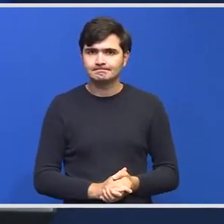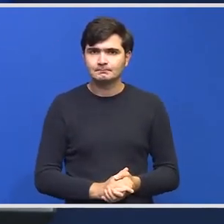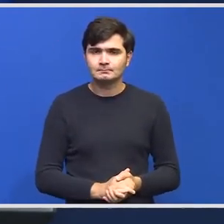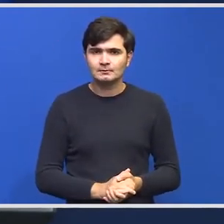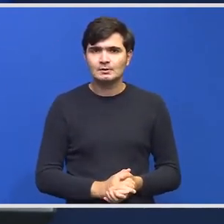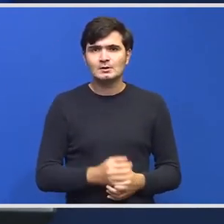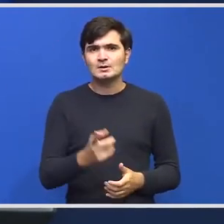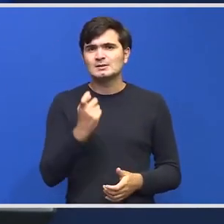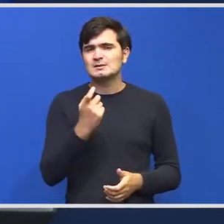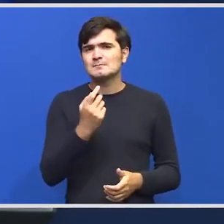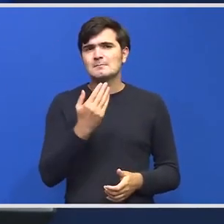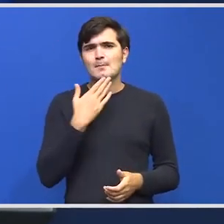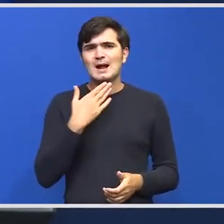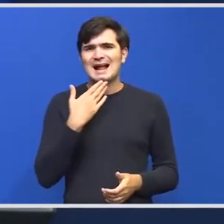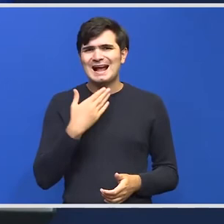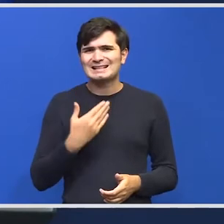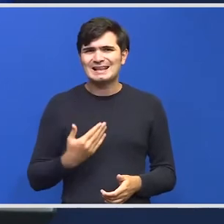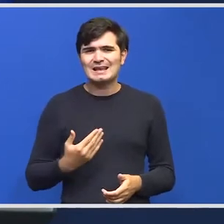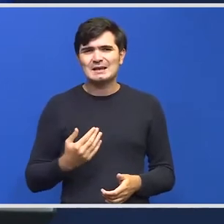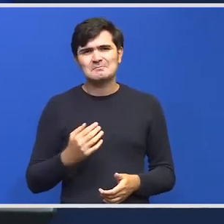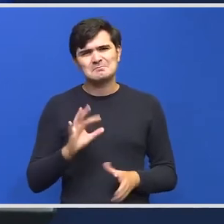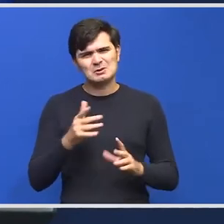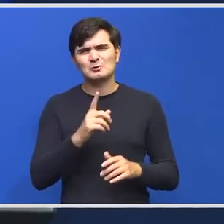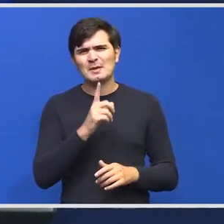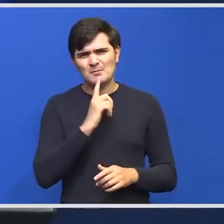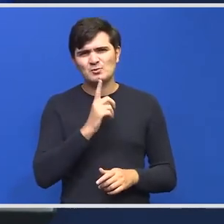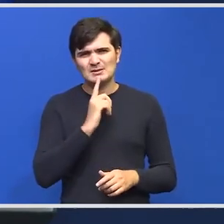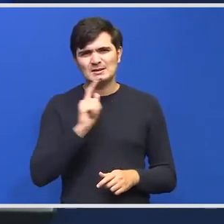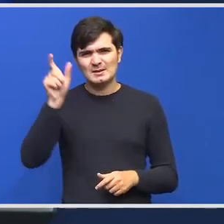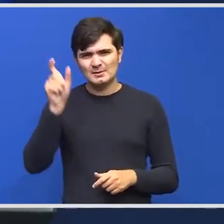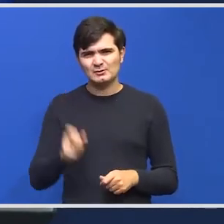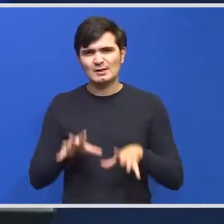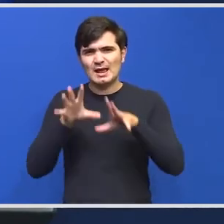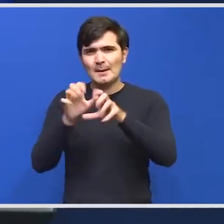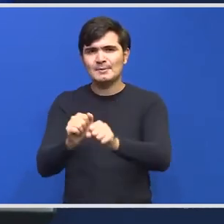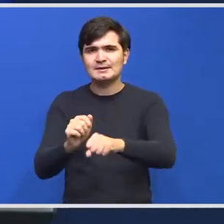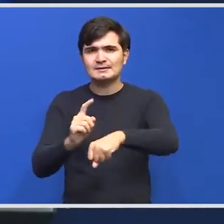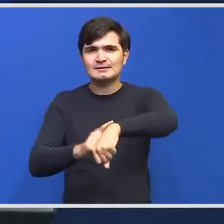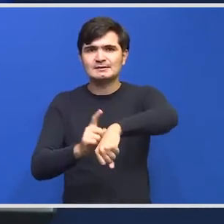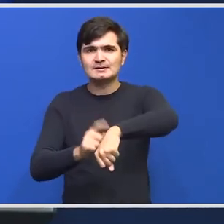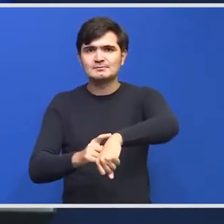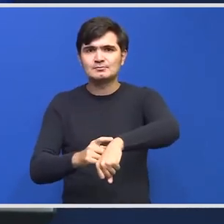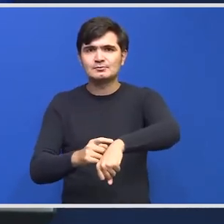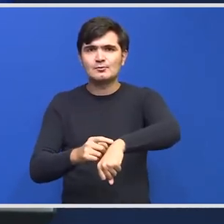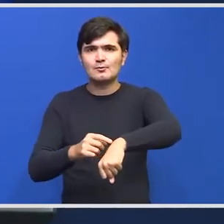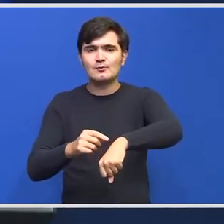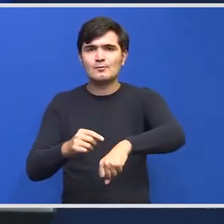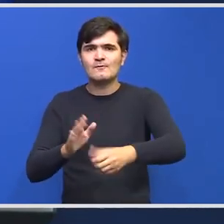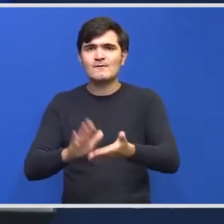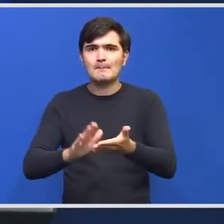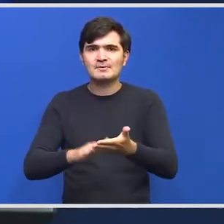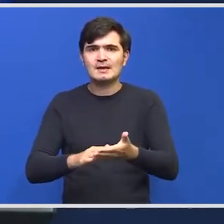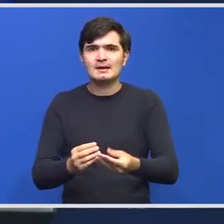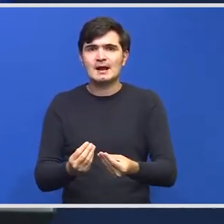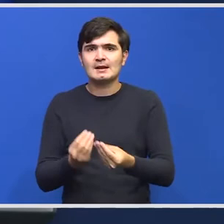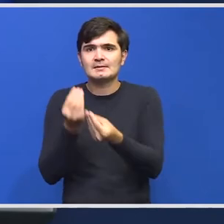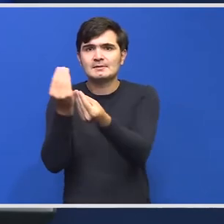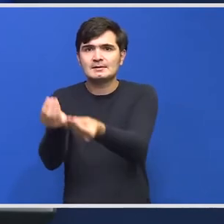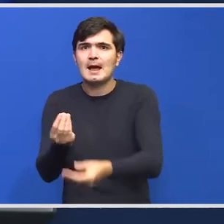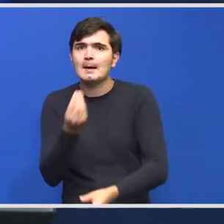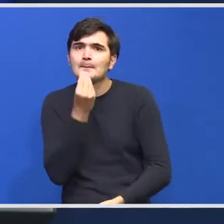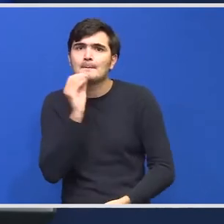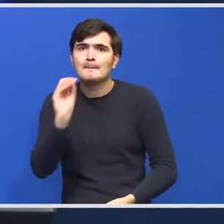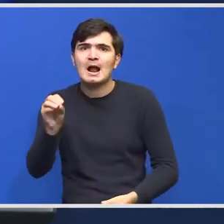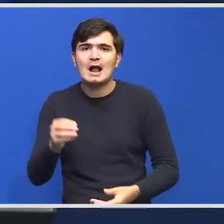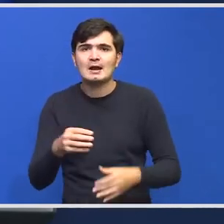Din păcate destul de puține persoane au fost prinse în flagrant care hrăneau urșii